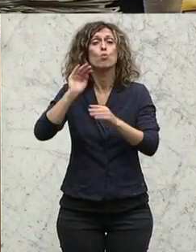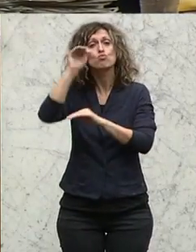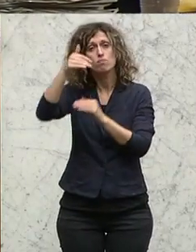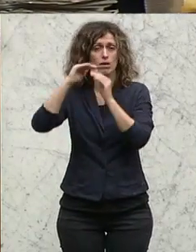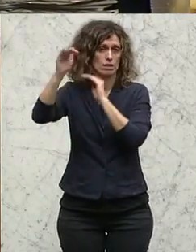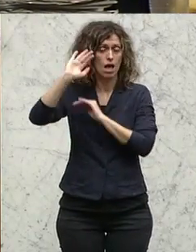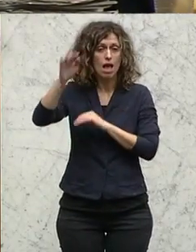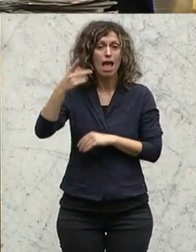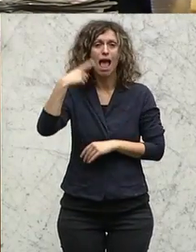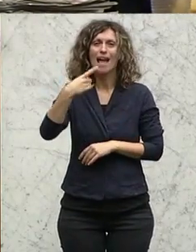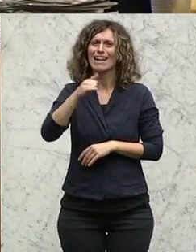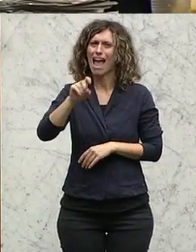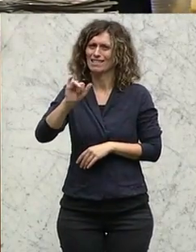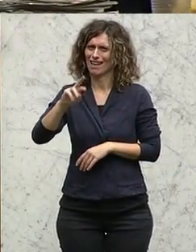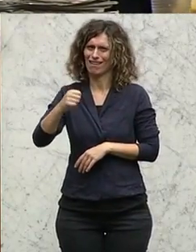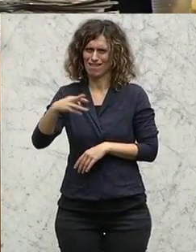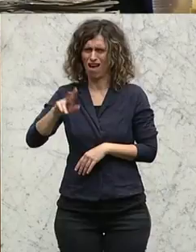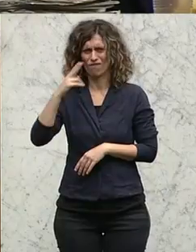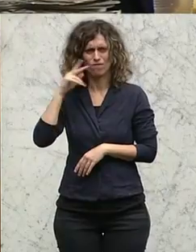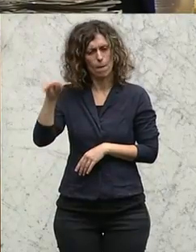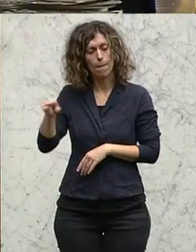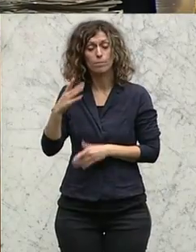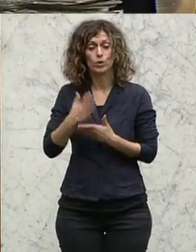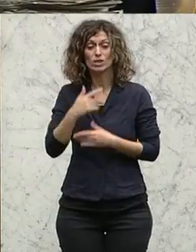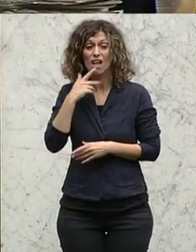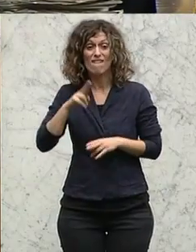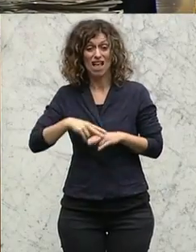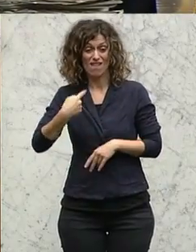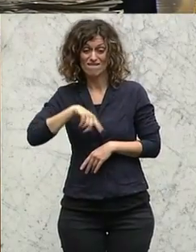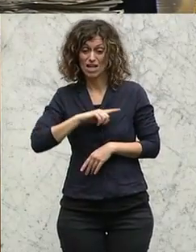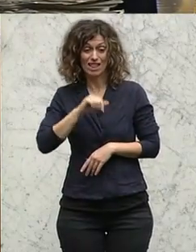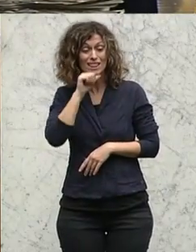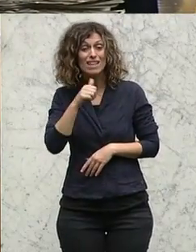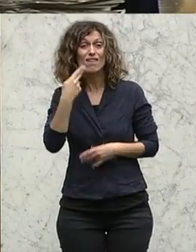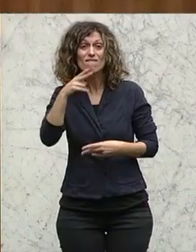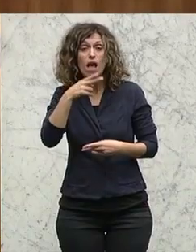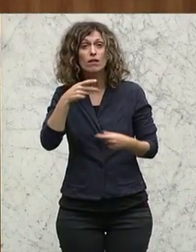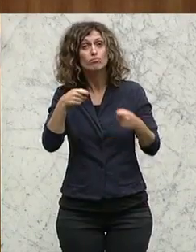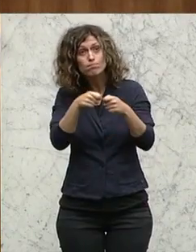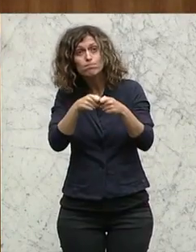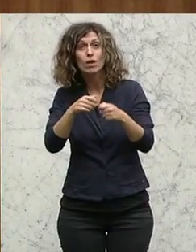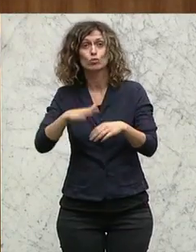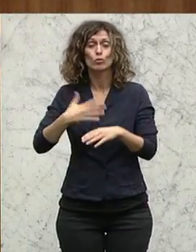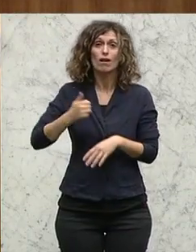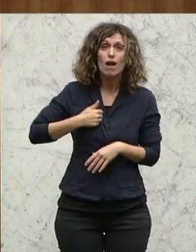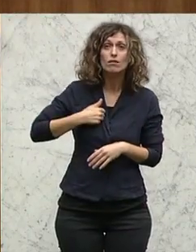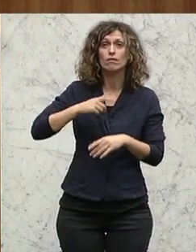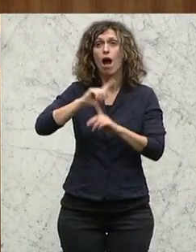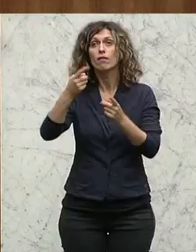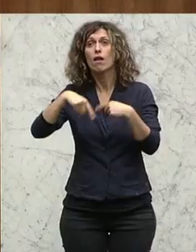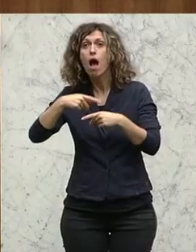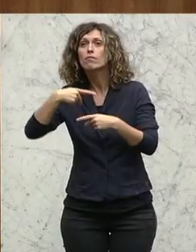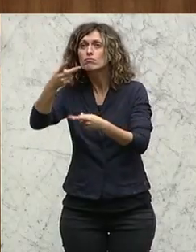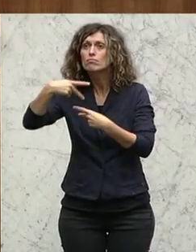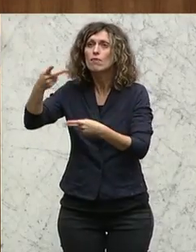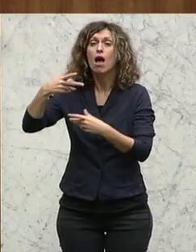hat auch ganz klar gesagt, Wenn wir es nicht schaffen, unsere Handelsbeziehungen zu Ländern wie Kanada kontinuierlich zu stärken, dann werden sich die Länder Amerikas immer mehr dem